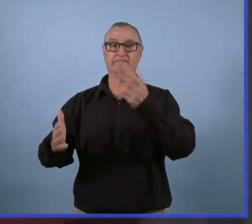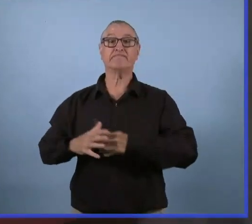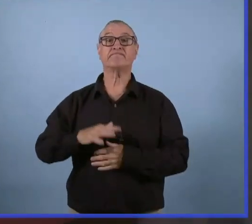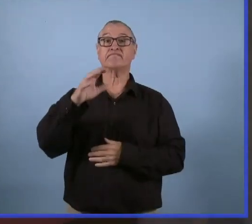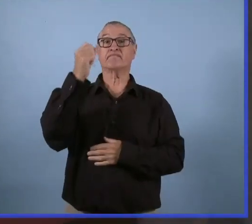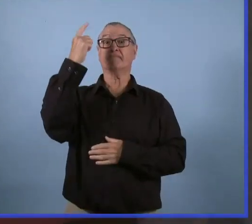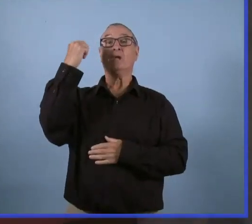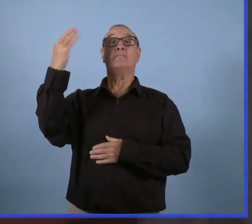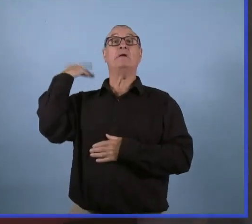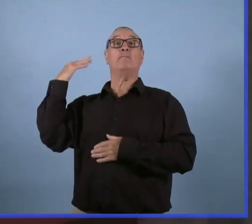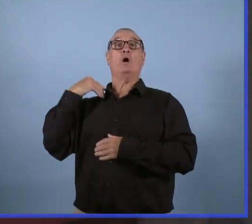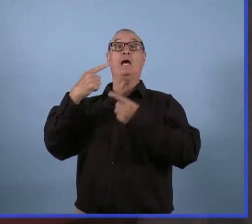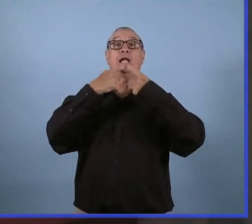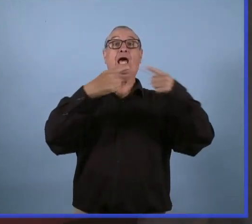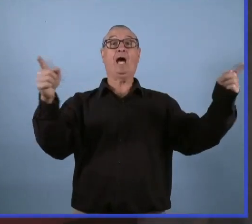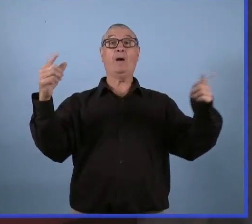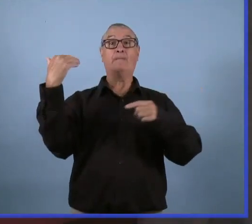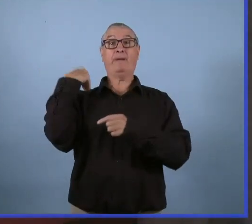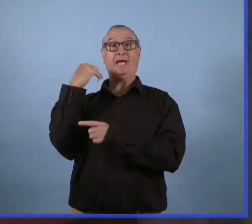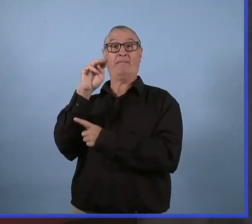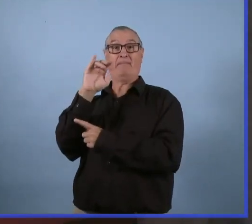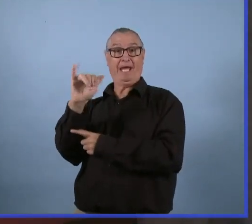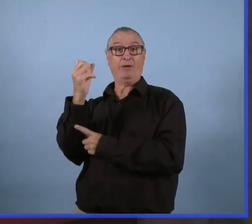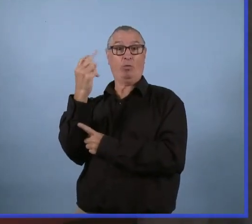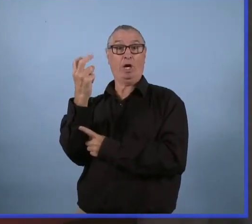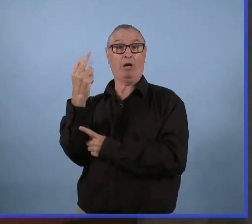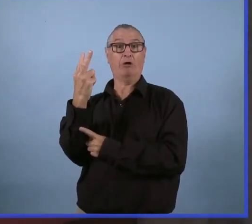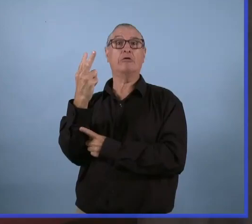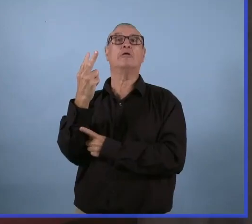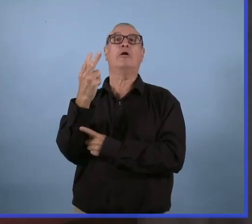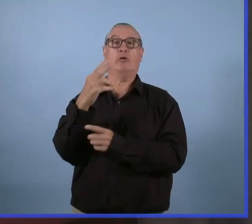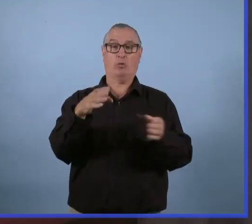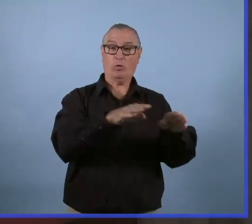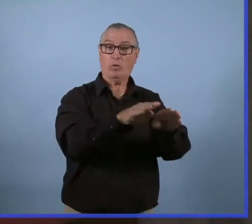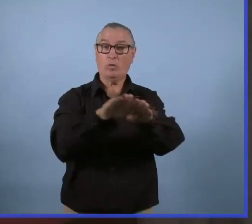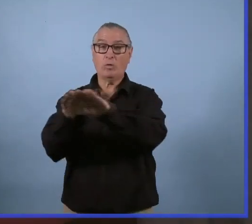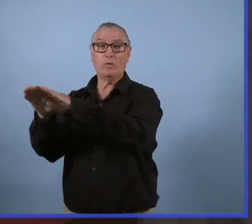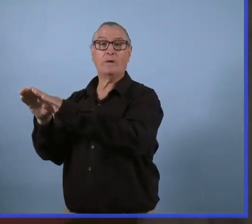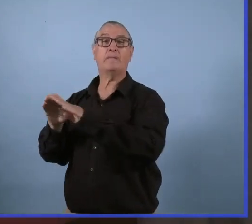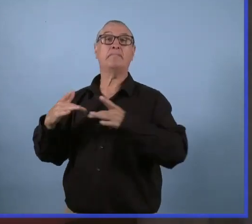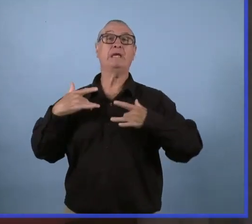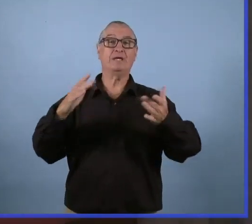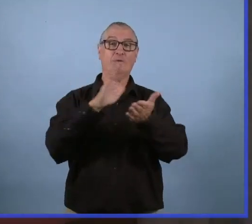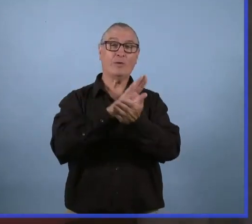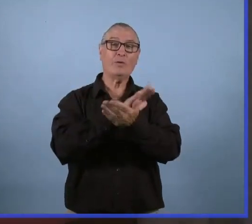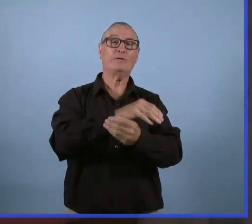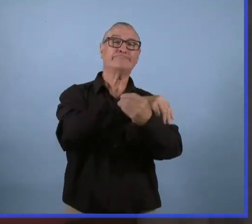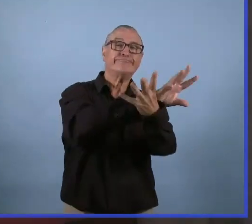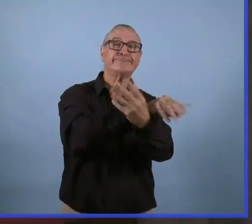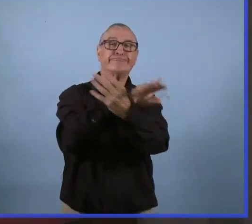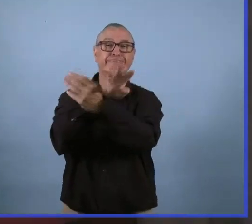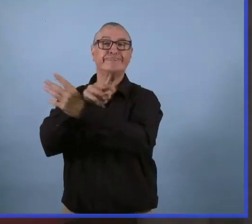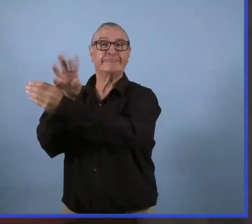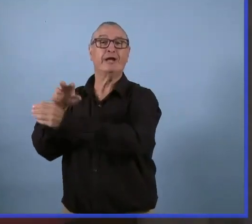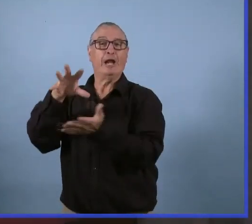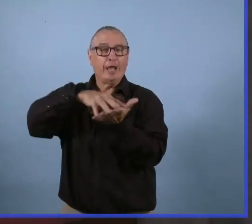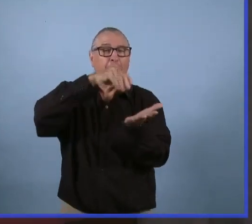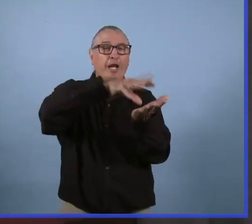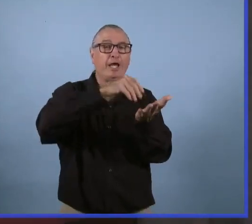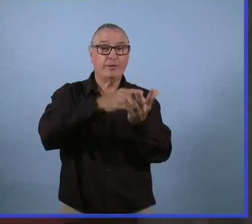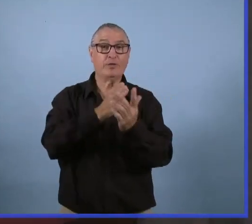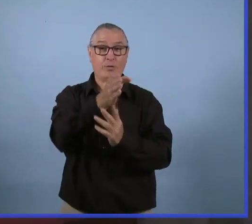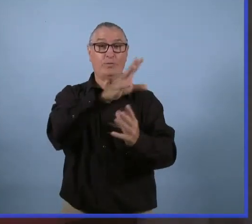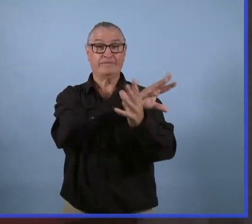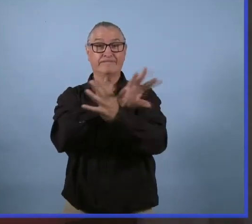année en virtuel à Winnipeg et à Brandon. Il y a eu d'autres annonces qui ont vu d'autres écoles et communautés